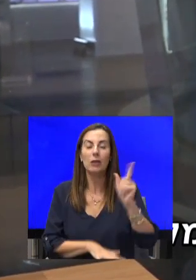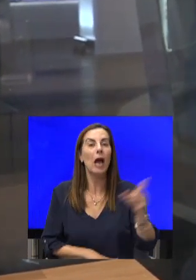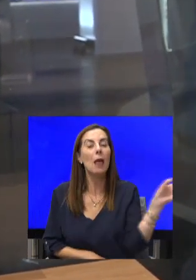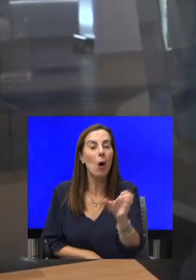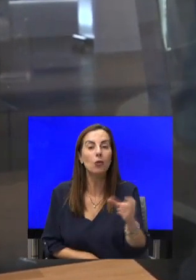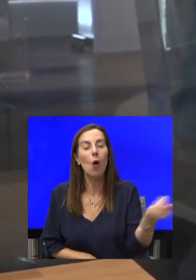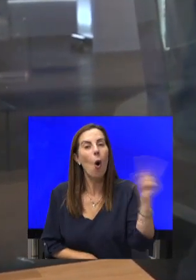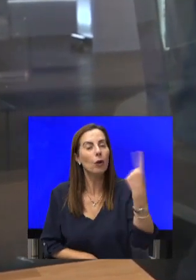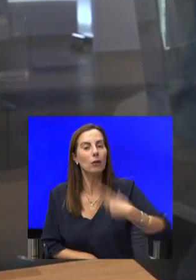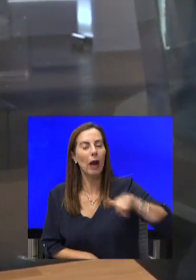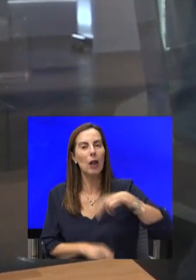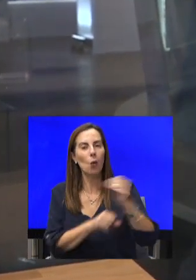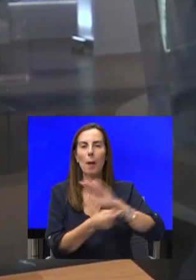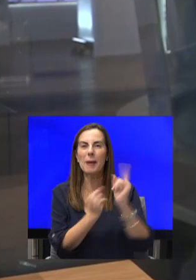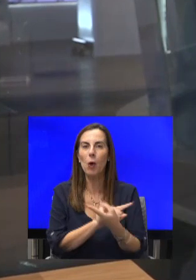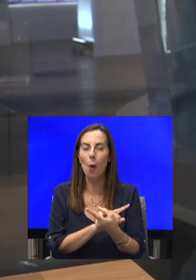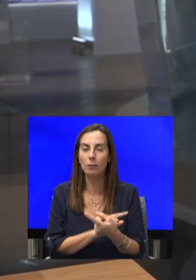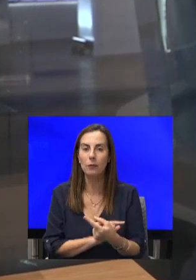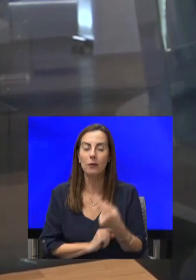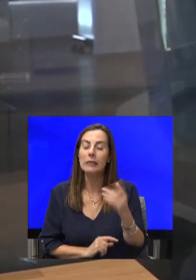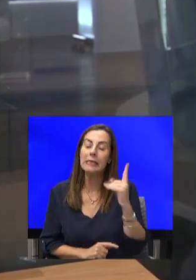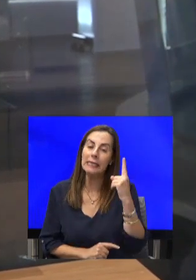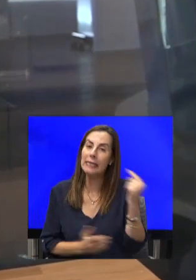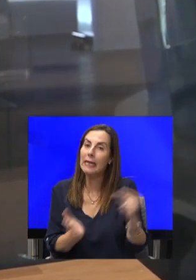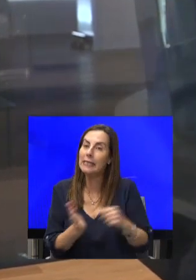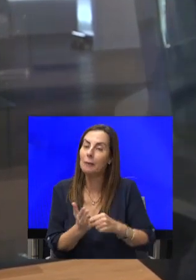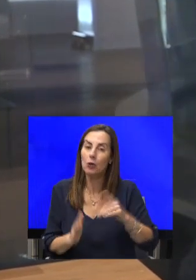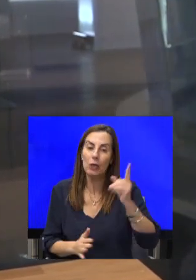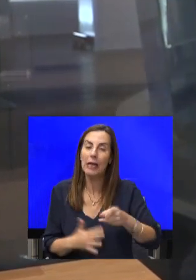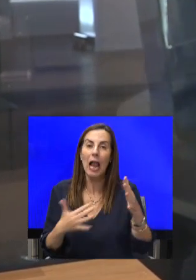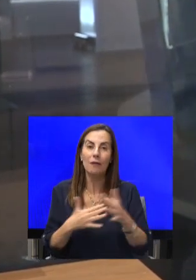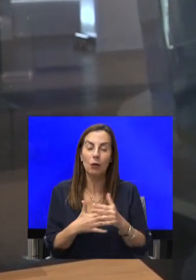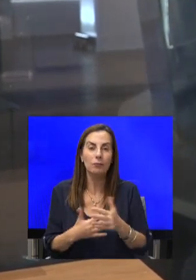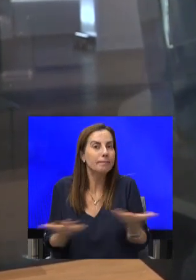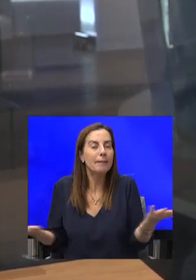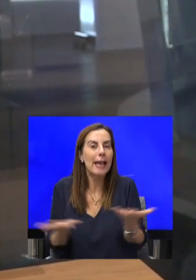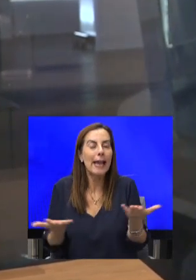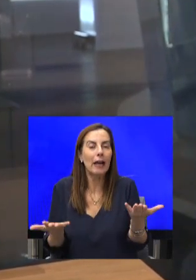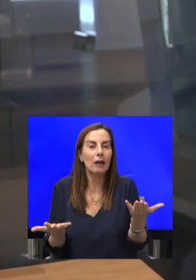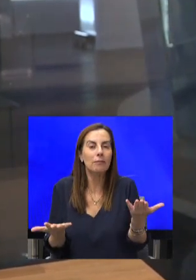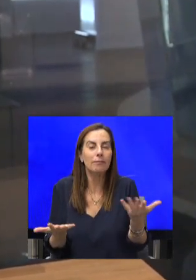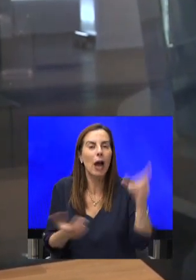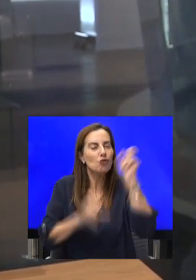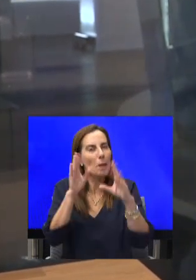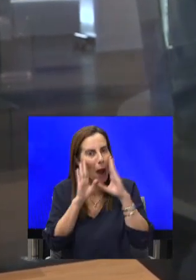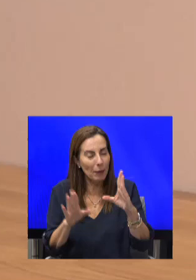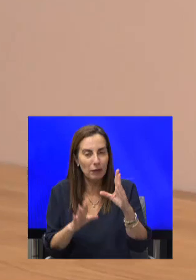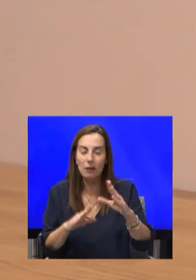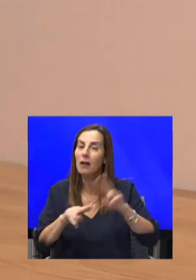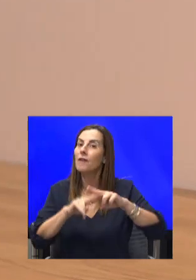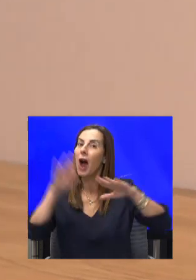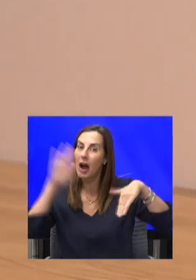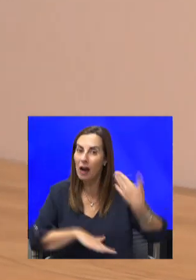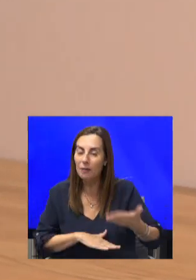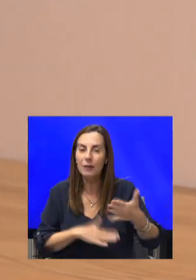במקומו. אחד השיקולים, אחד הדברים שהיא צריכה לבדוק, זה איך הוא עובר בציבור. ומיד אחרי זה, לוודא שיהיה